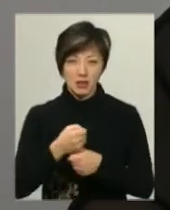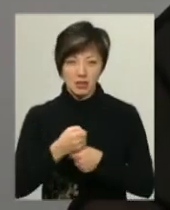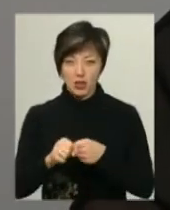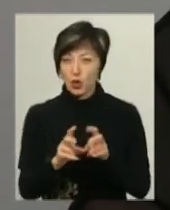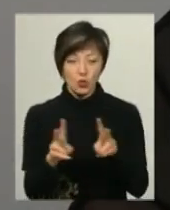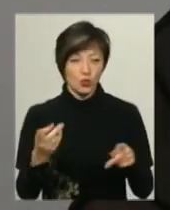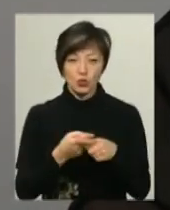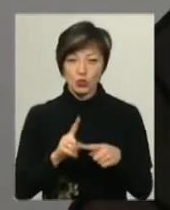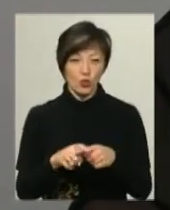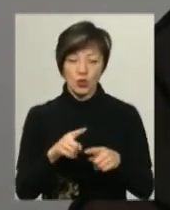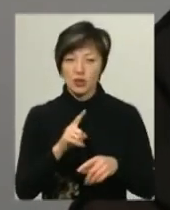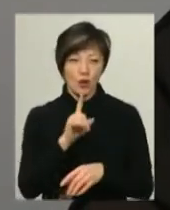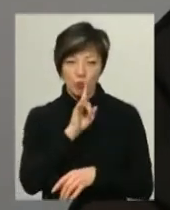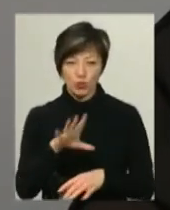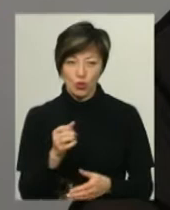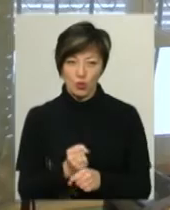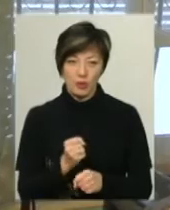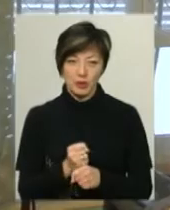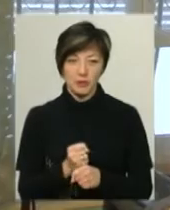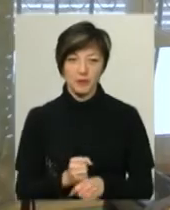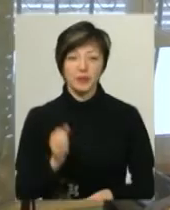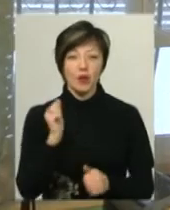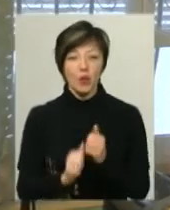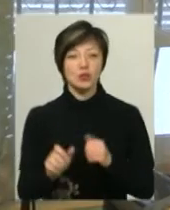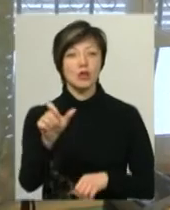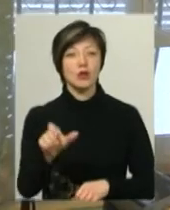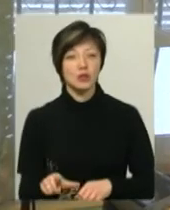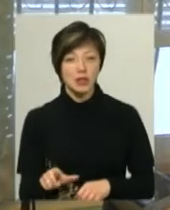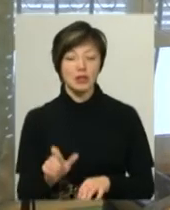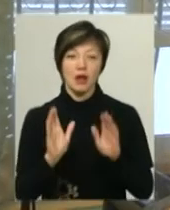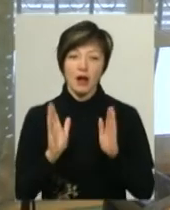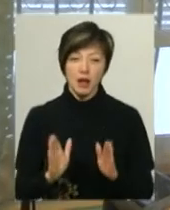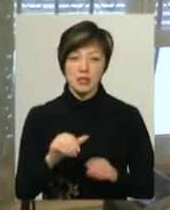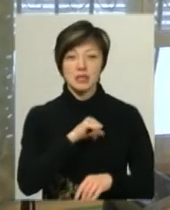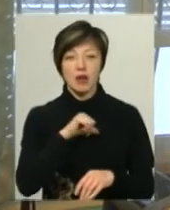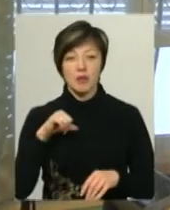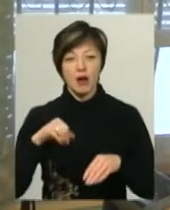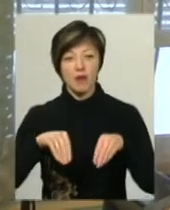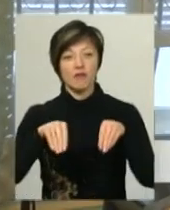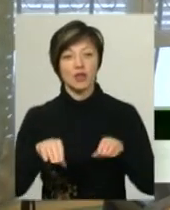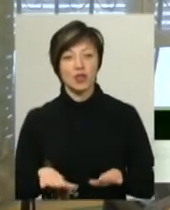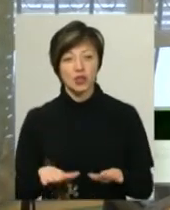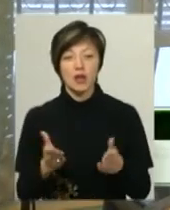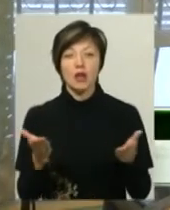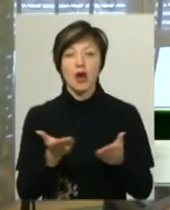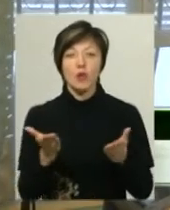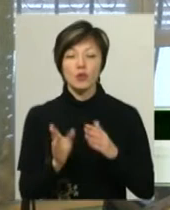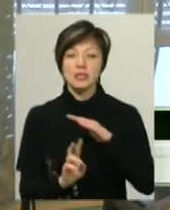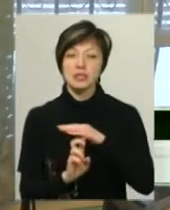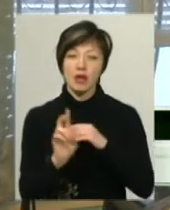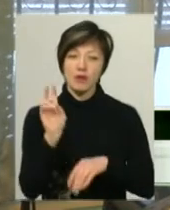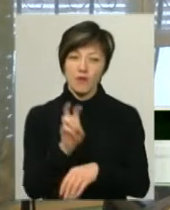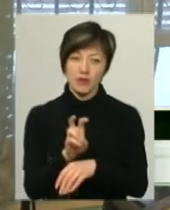Ніхто цього і близько не збирається робити. Кожна людина нехай сама вирішує, яку церкву їй